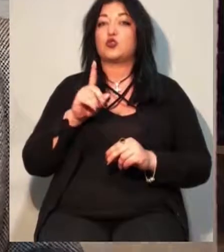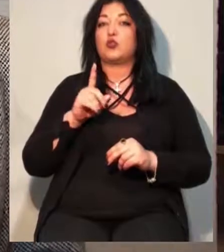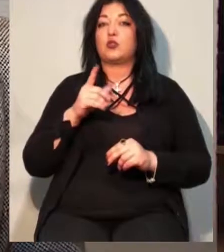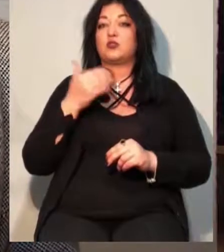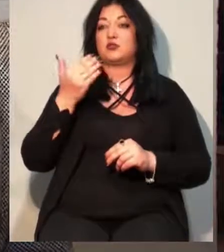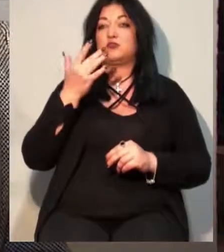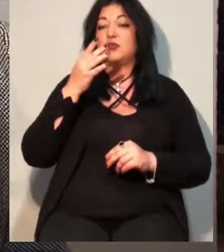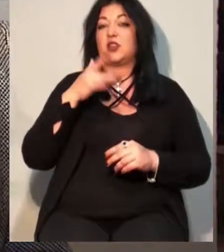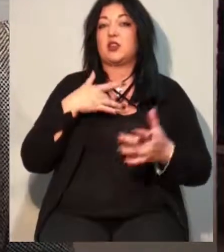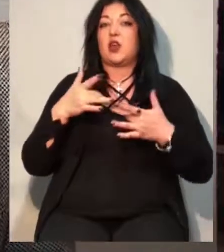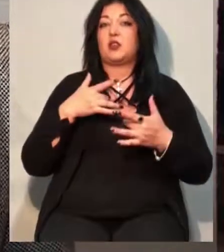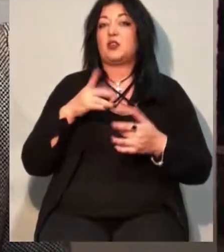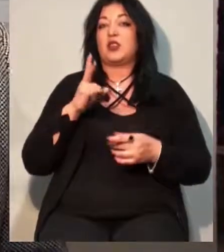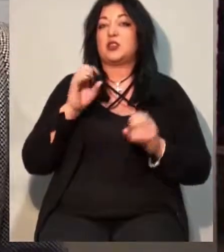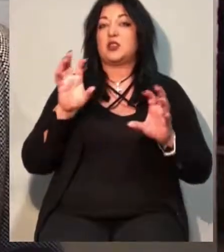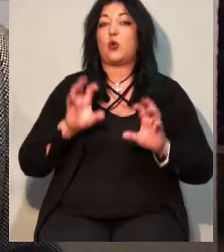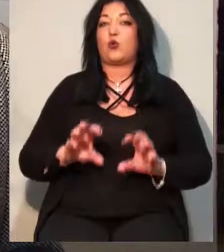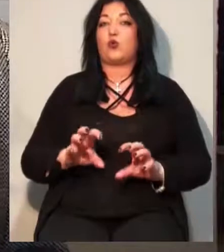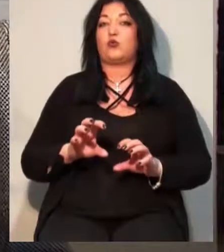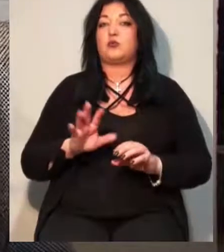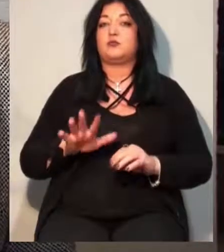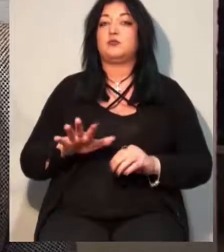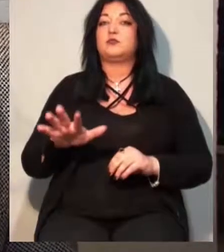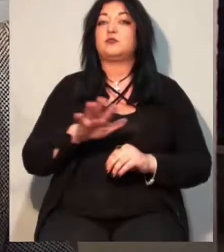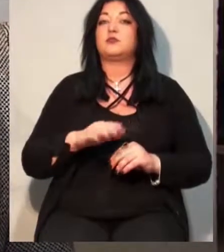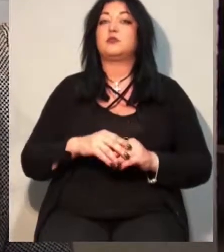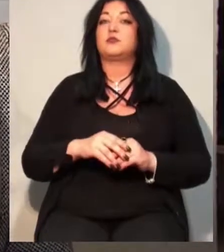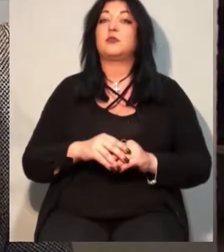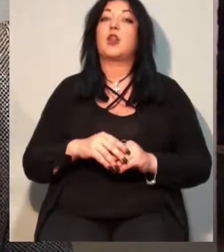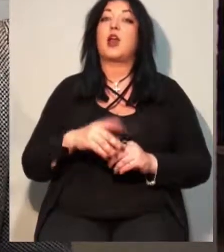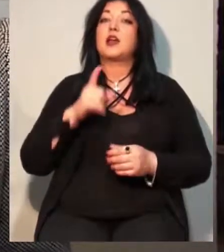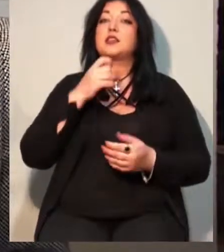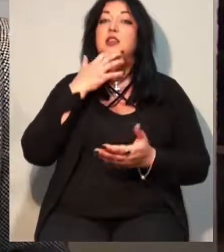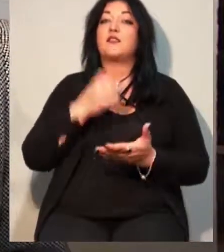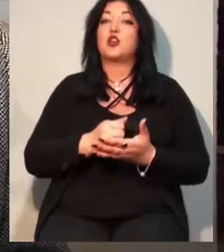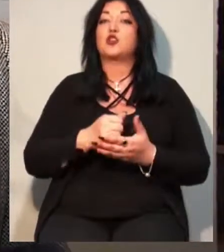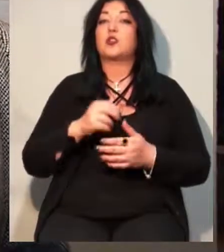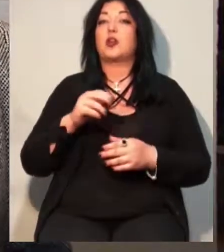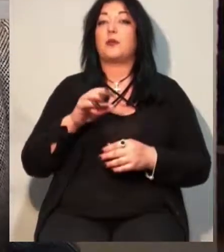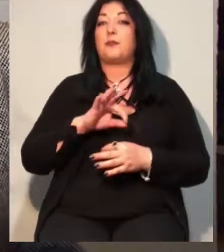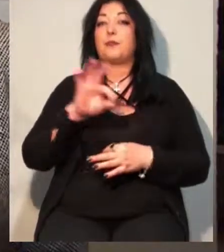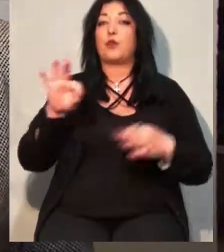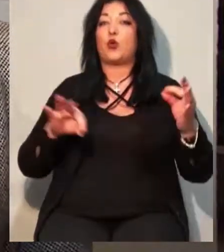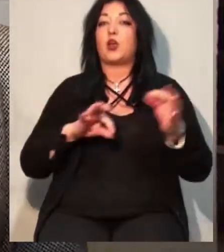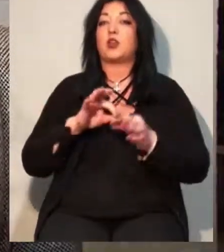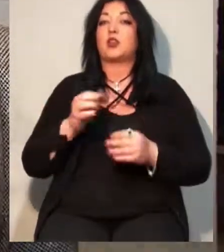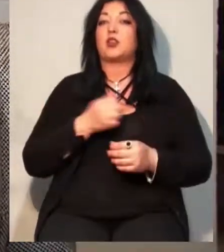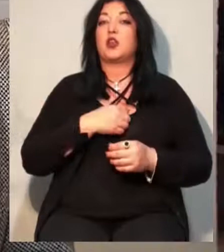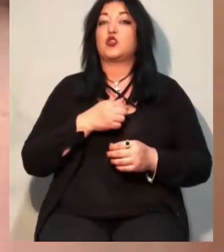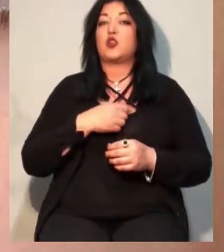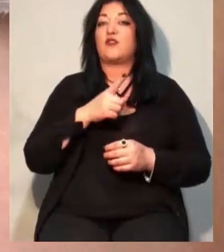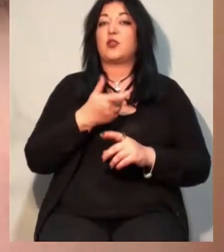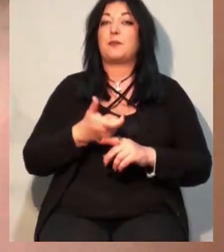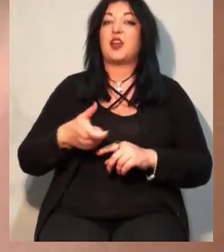Департамент вважає зазначене рішення виконкому з приводу затвердження проєкту благоустрою незаконним. Вважаємо, що вони перевищили свої